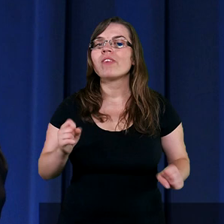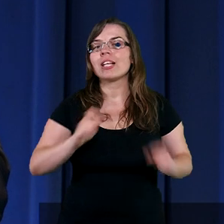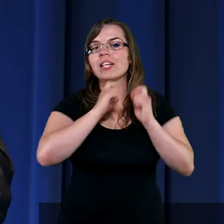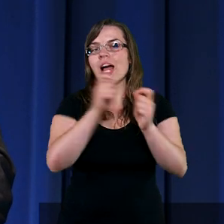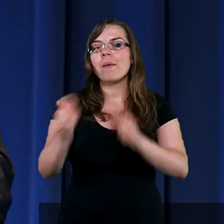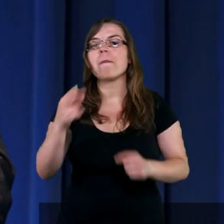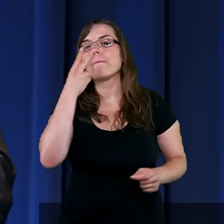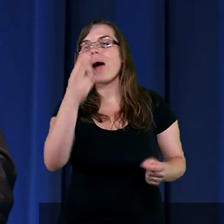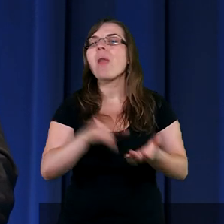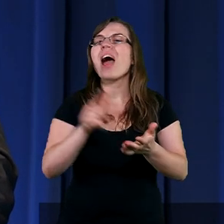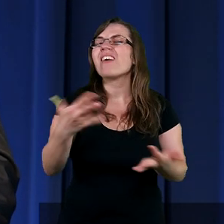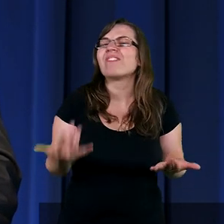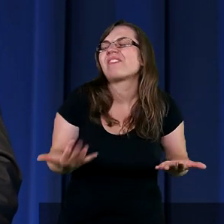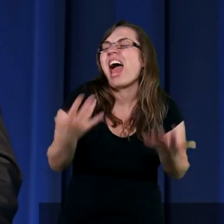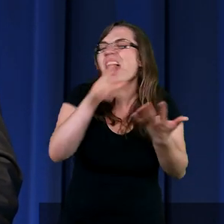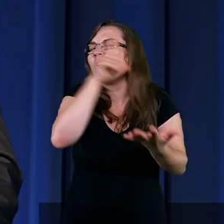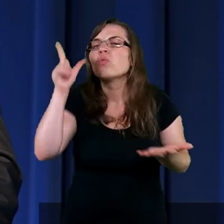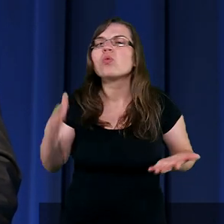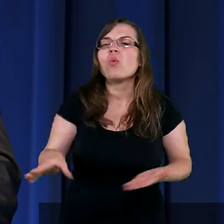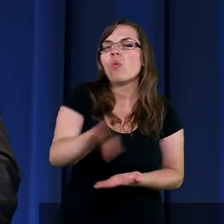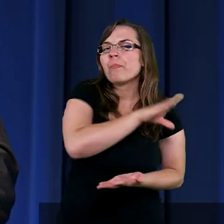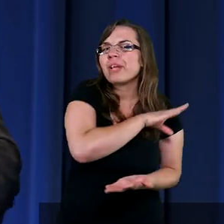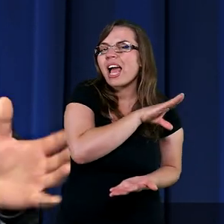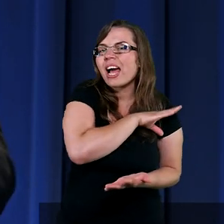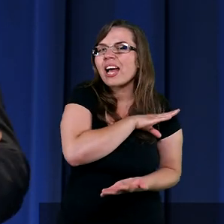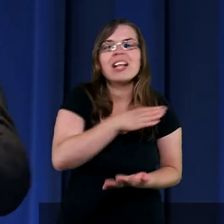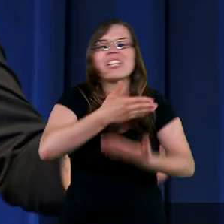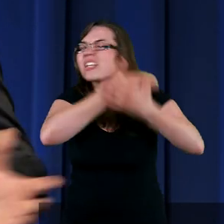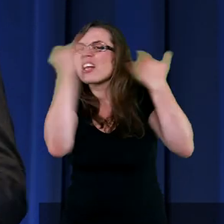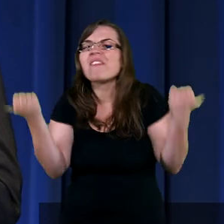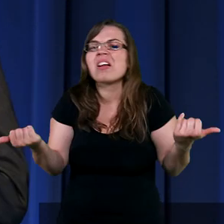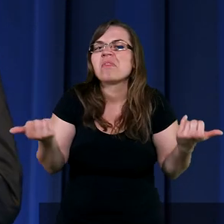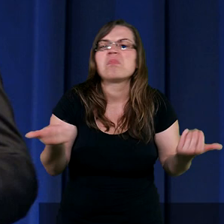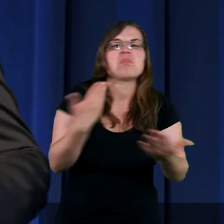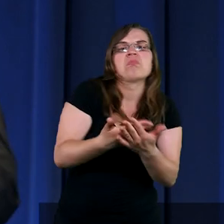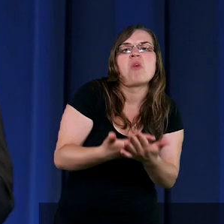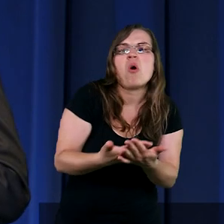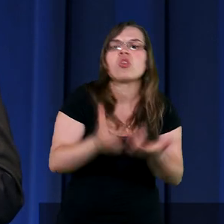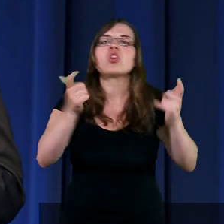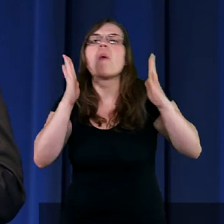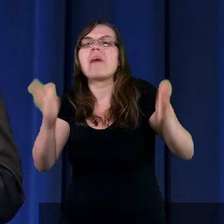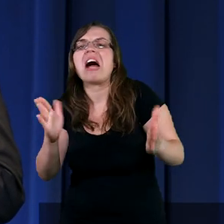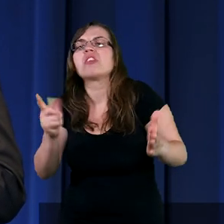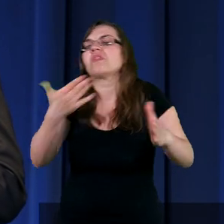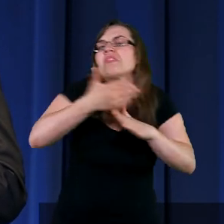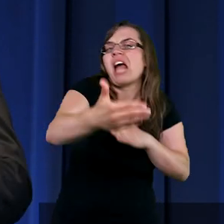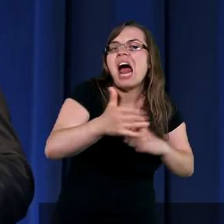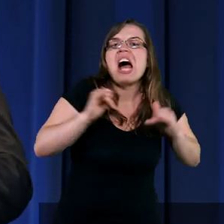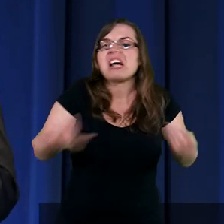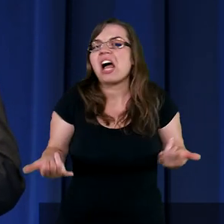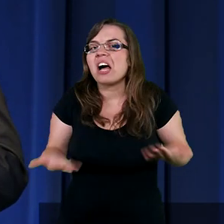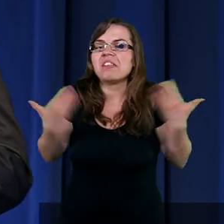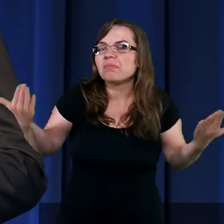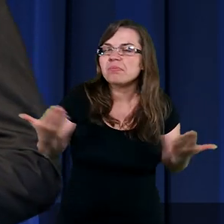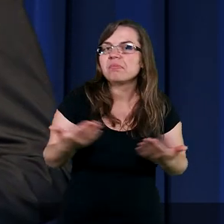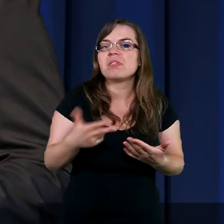Patrząc na to, jak wielu ludzi umiera i nie wiedzą, dokąd zmierzają, co będzie, my